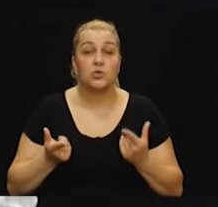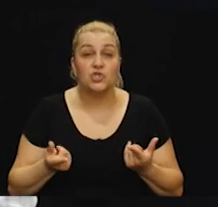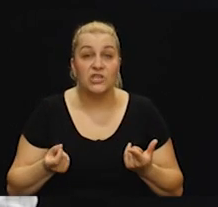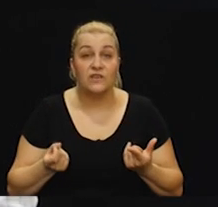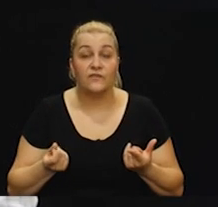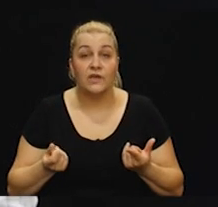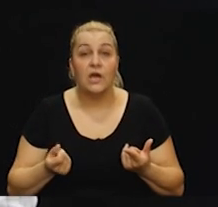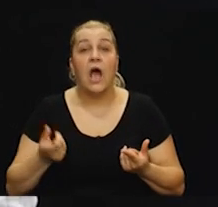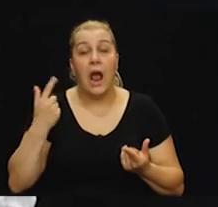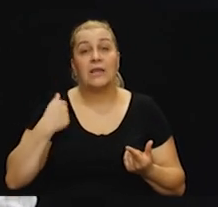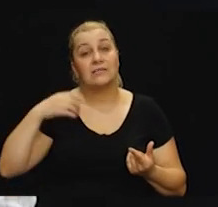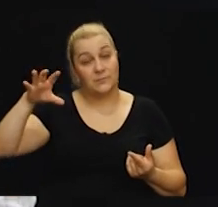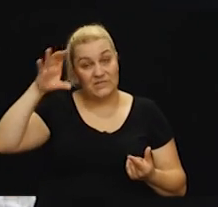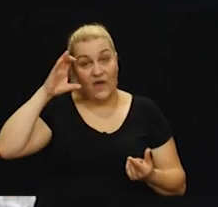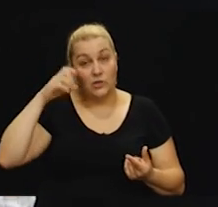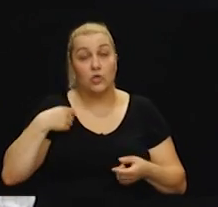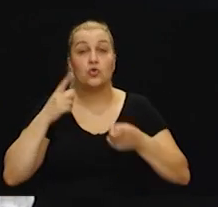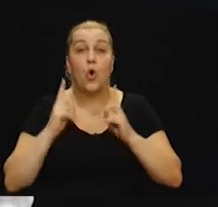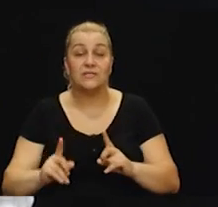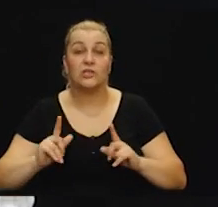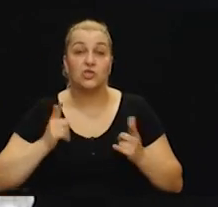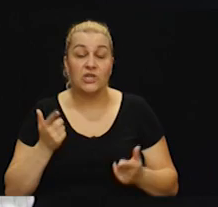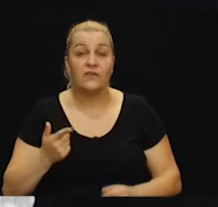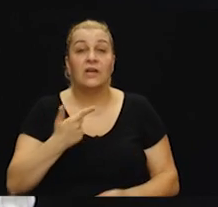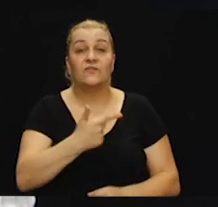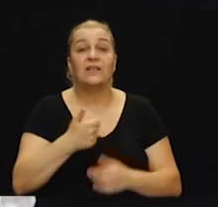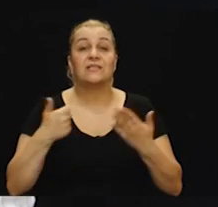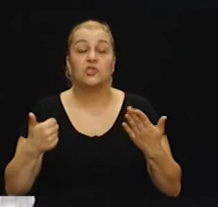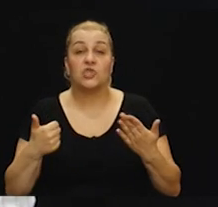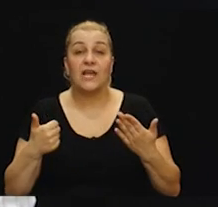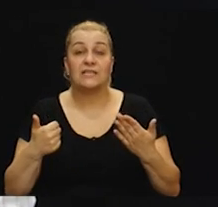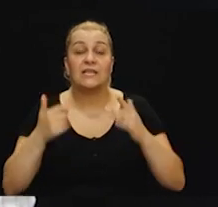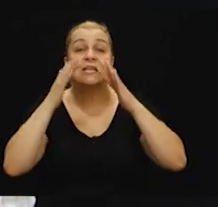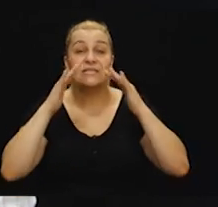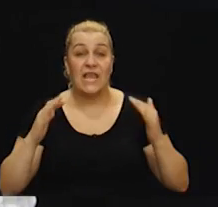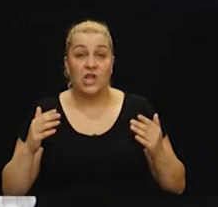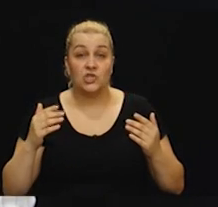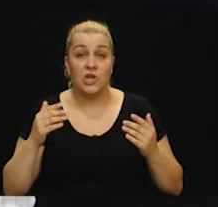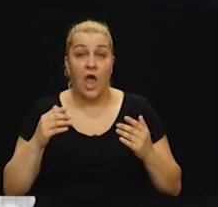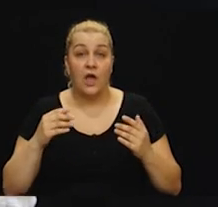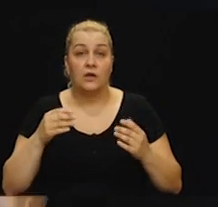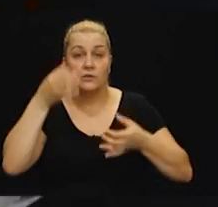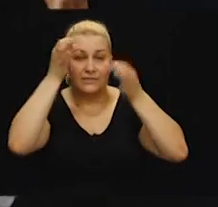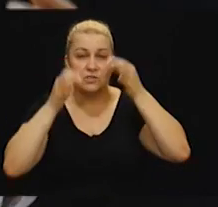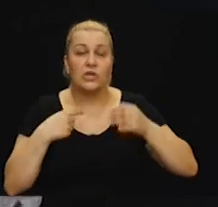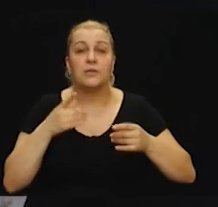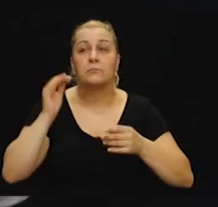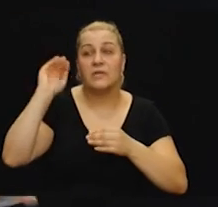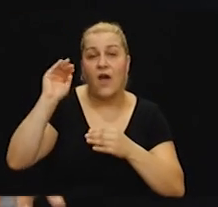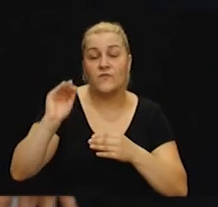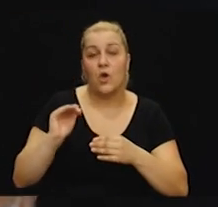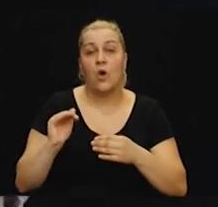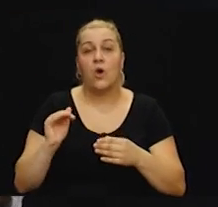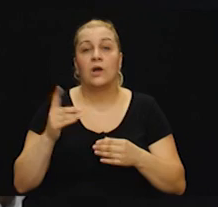ali sam shvatila da će ostati živ 26. sječnja, kada je umprav